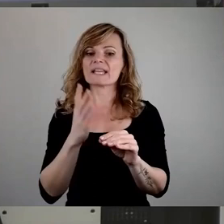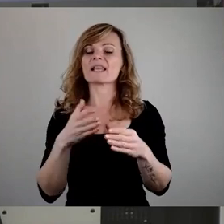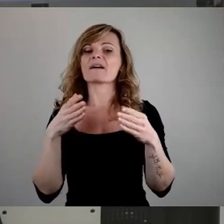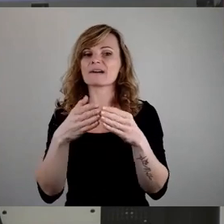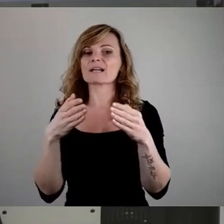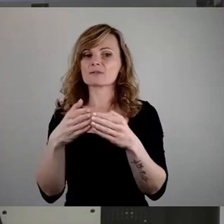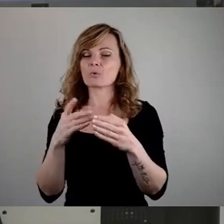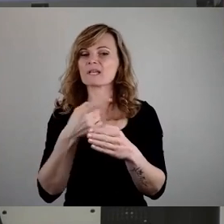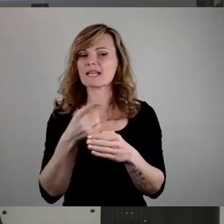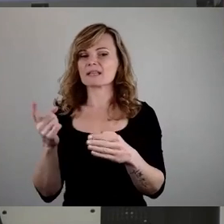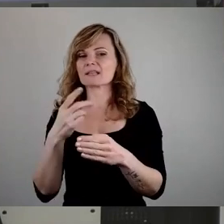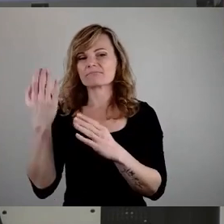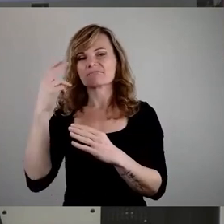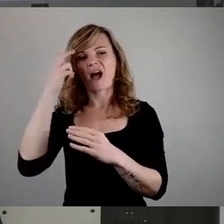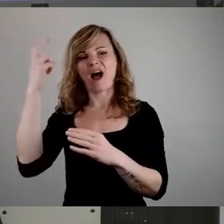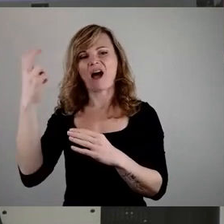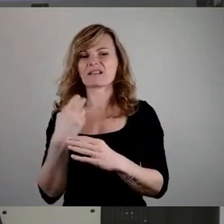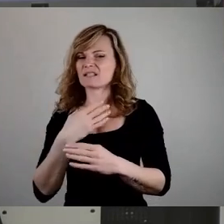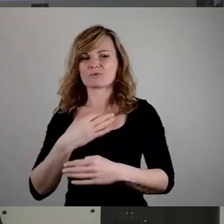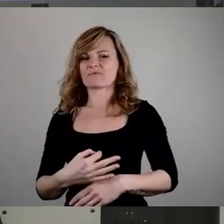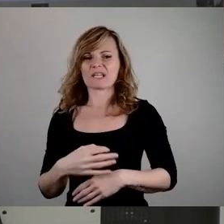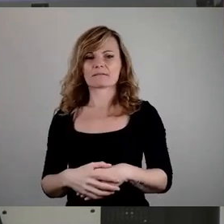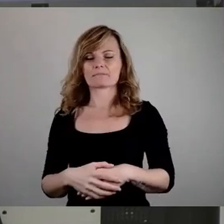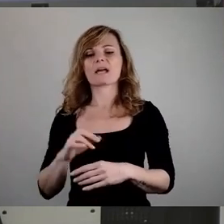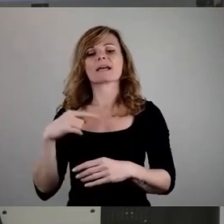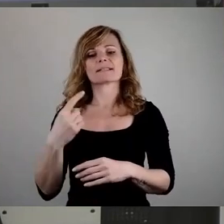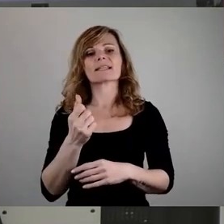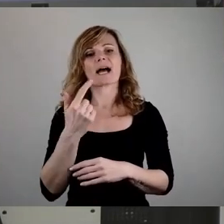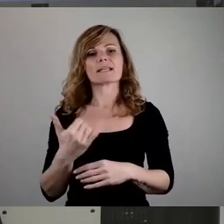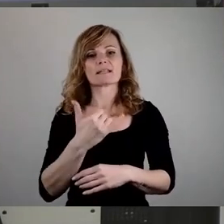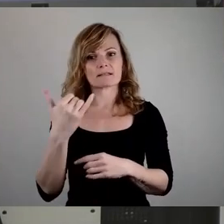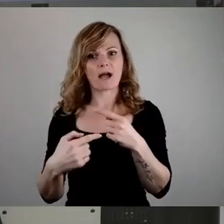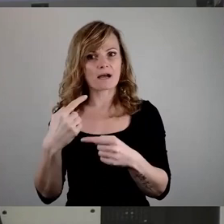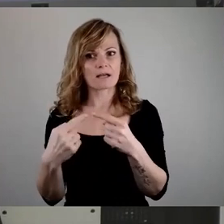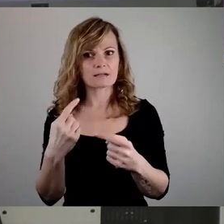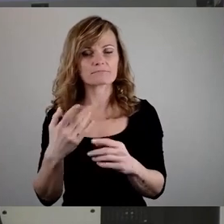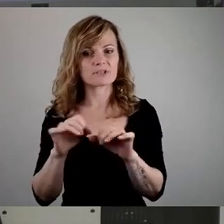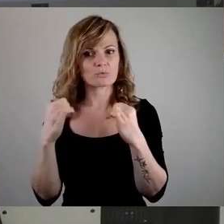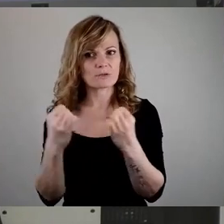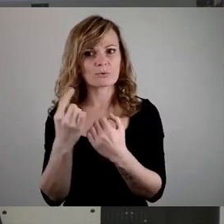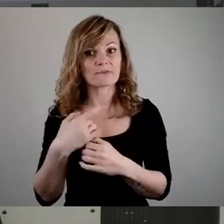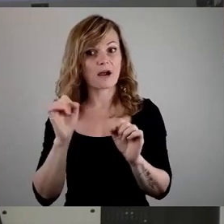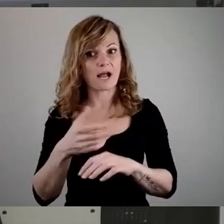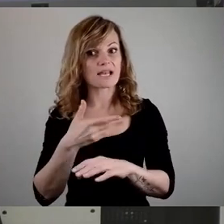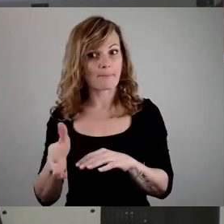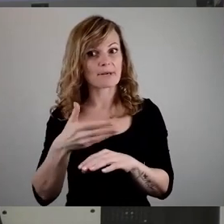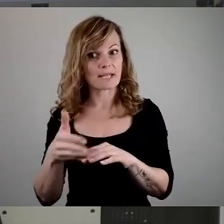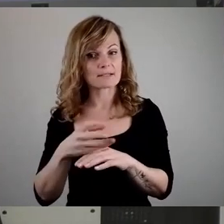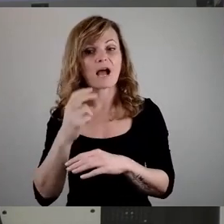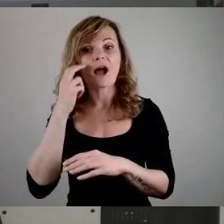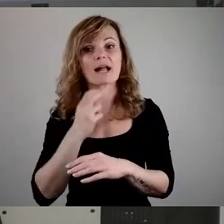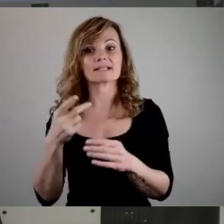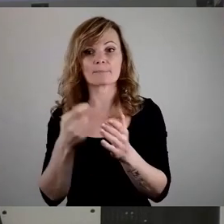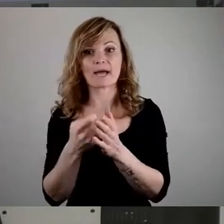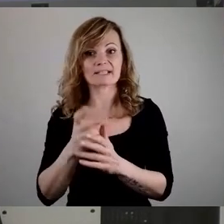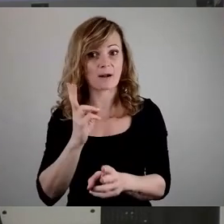einverstanden und unzufrieden. Dann waren wir einige Jahre in der komfortablen Lage, das jeweils ablehnen zu können und einfach bei den alten Beiträgen zu bleiben, sodass